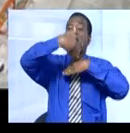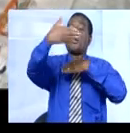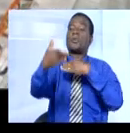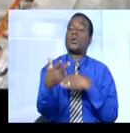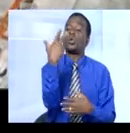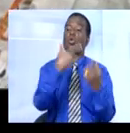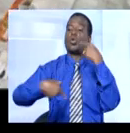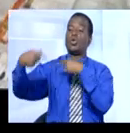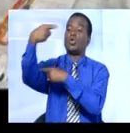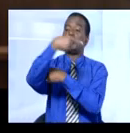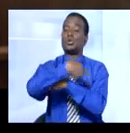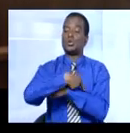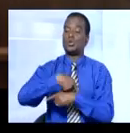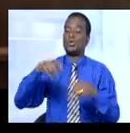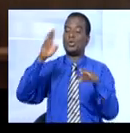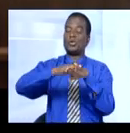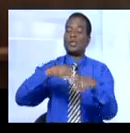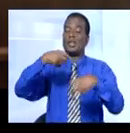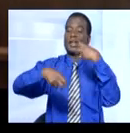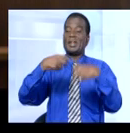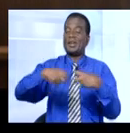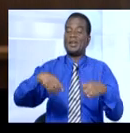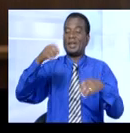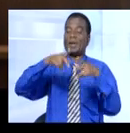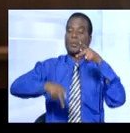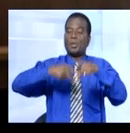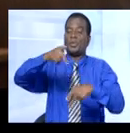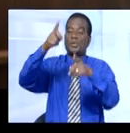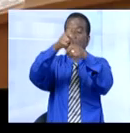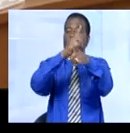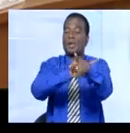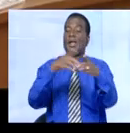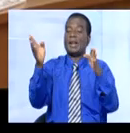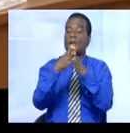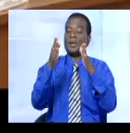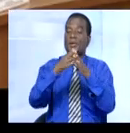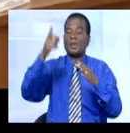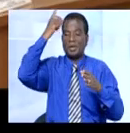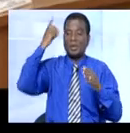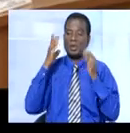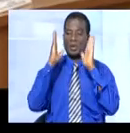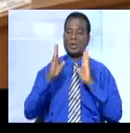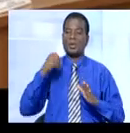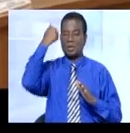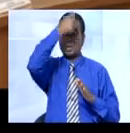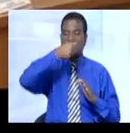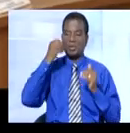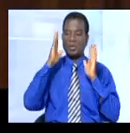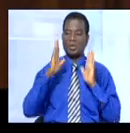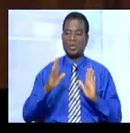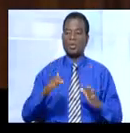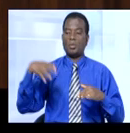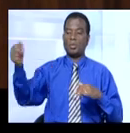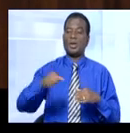réflexions sur les questions liées à la population et au développement, le Forum des parlementaires africains prend 14